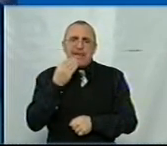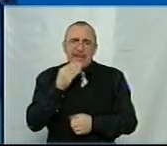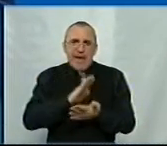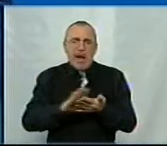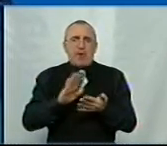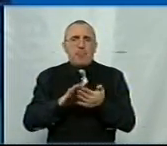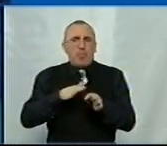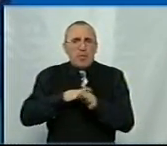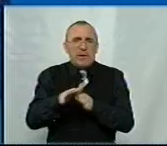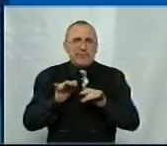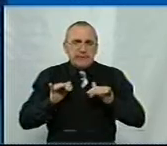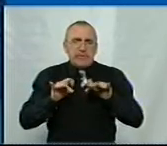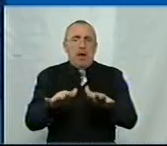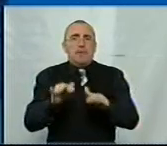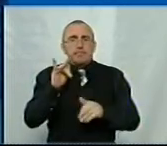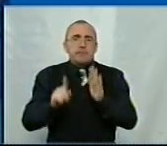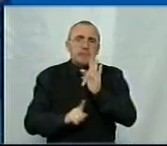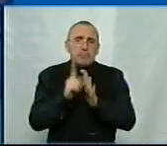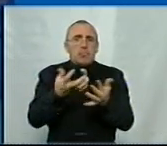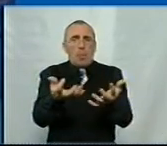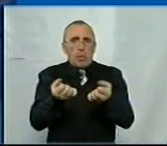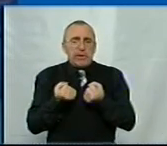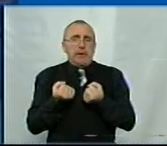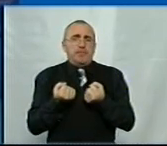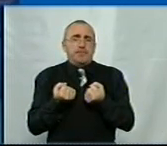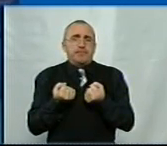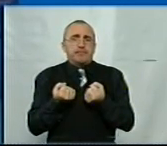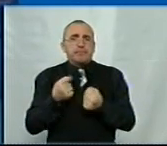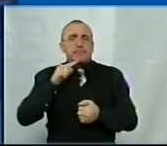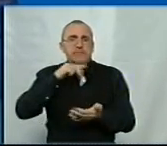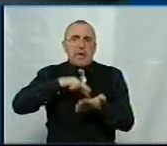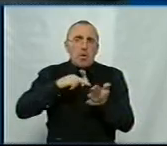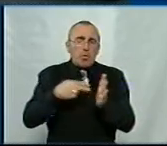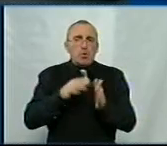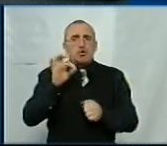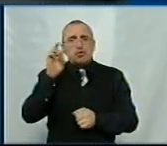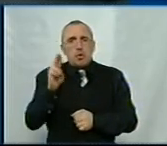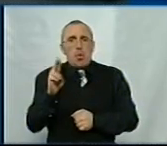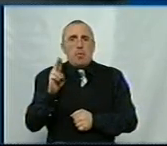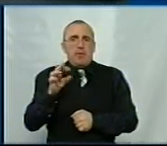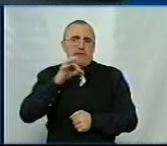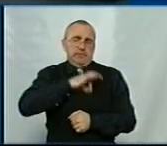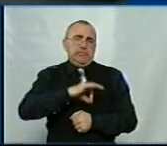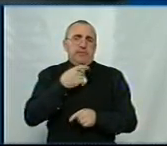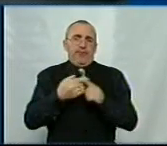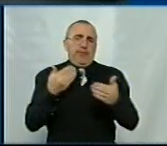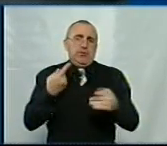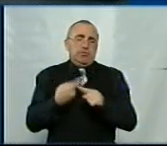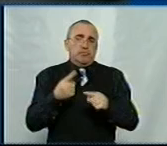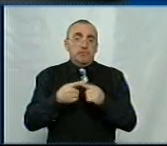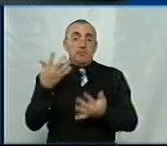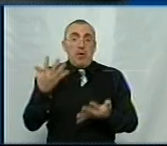впровадити захід і почати отримувати економічний і соціальний зиск від цього. А